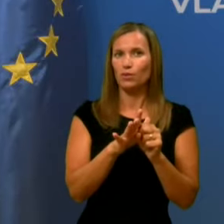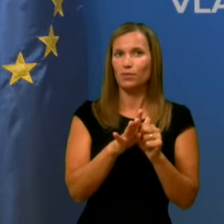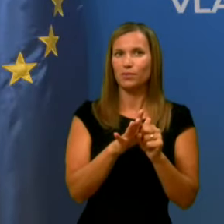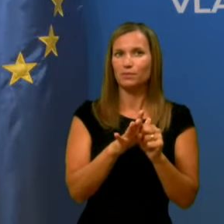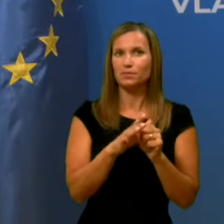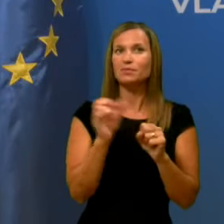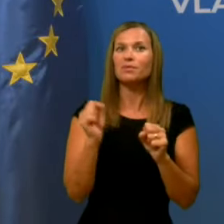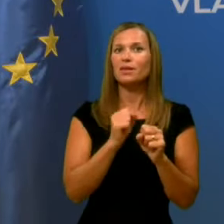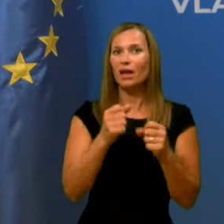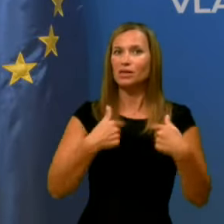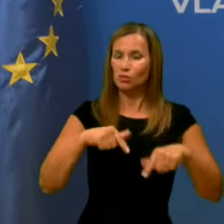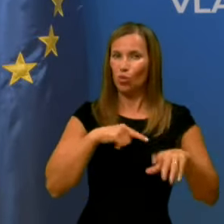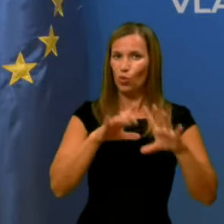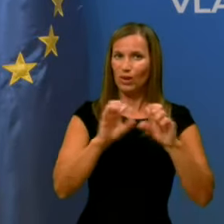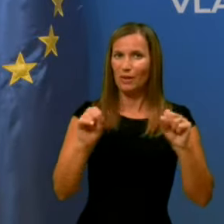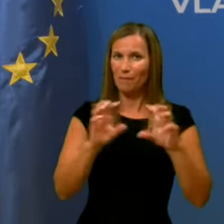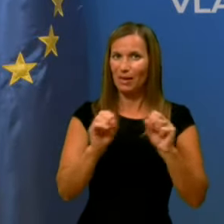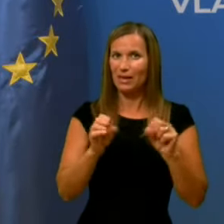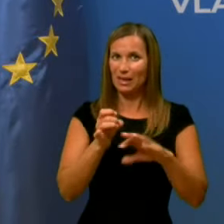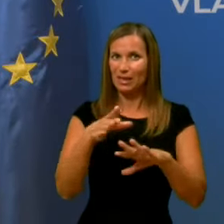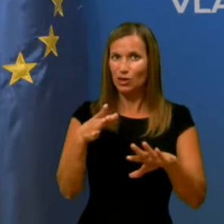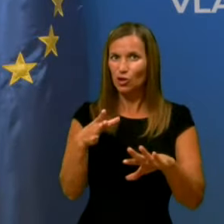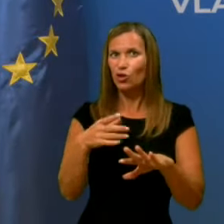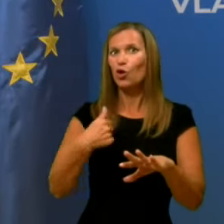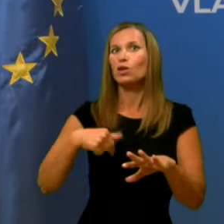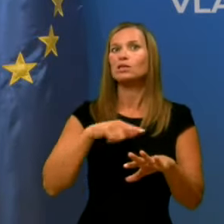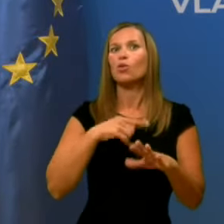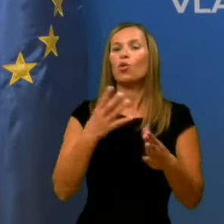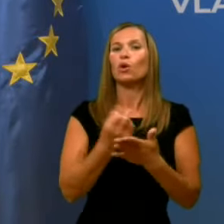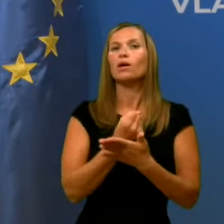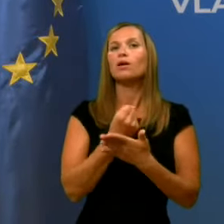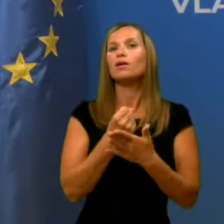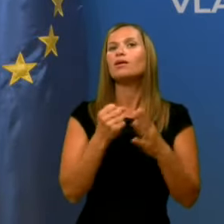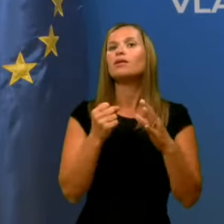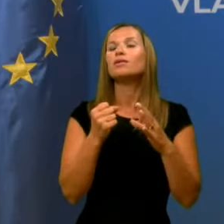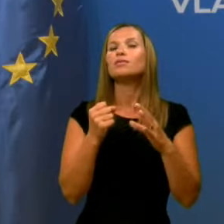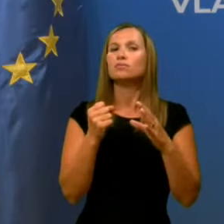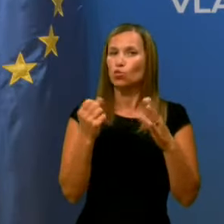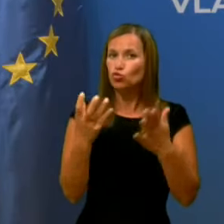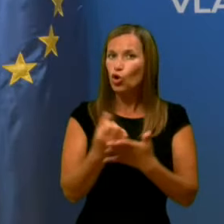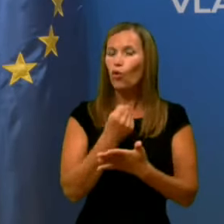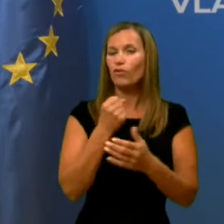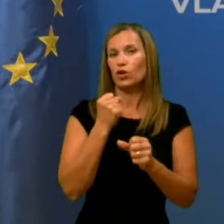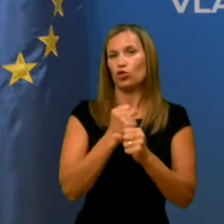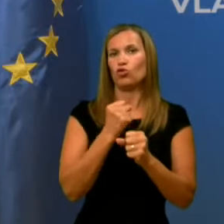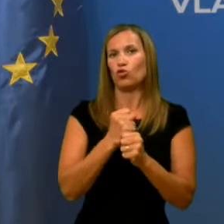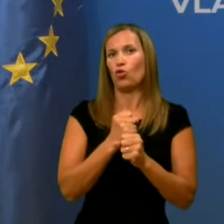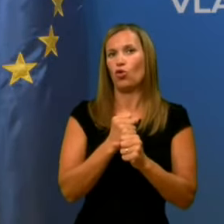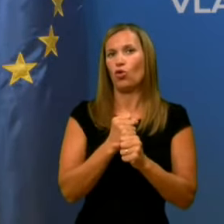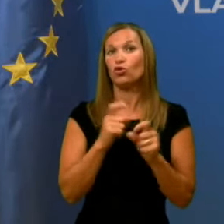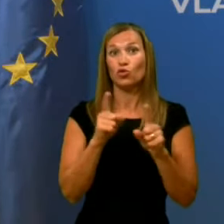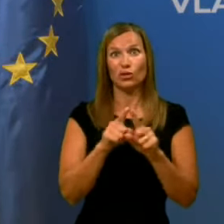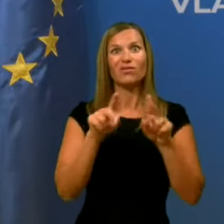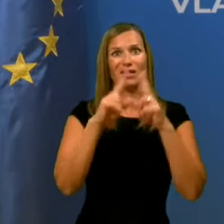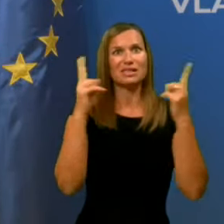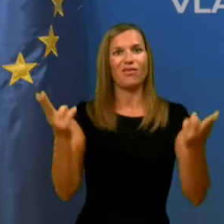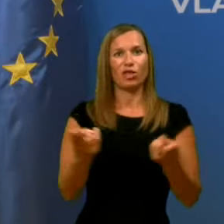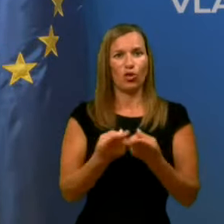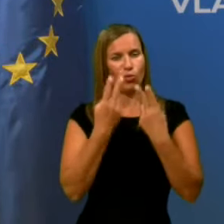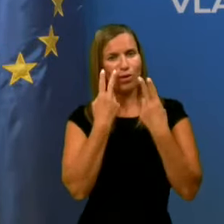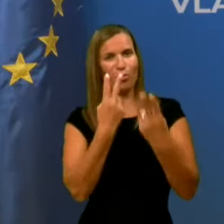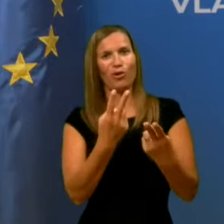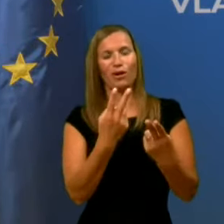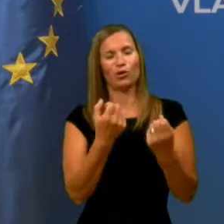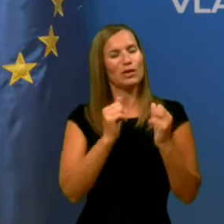da smo ukrepali hitro, da smo ukrepali učinkovito, tudi v svetovnem merilu izjemno dobro